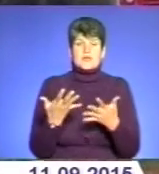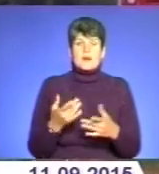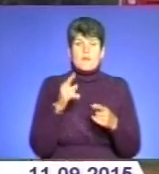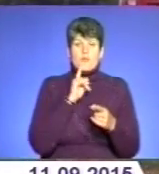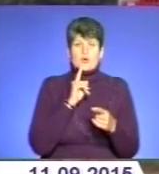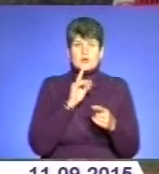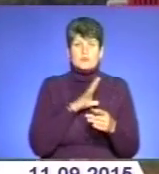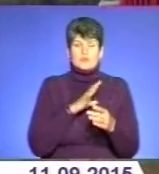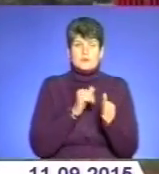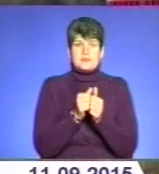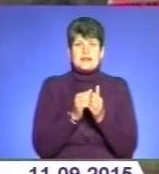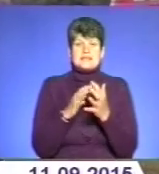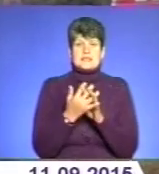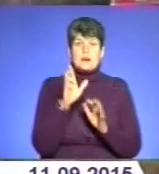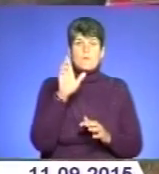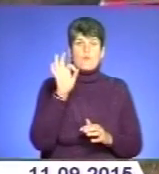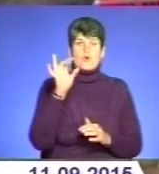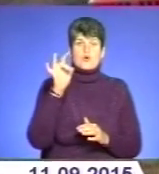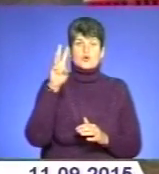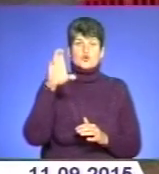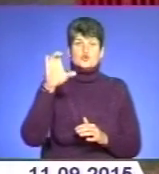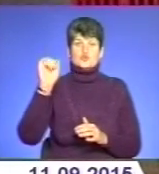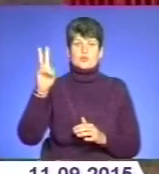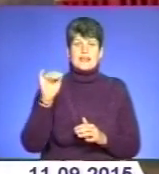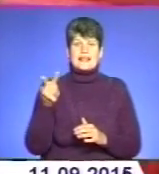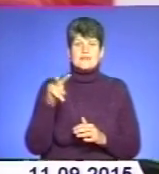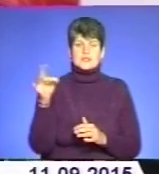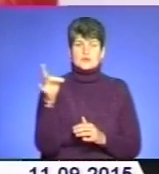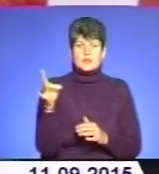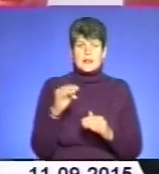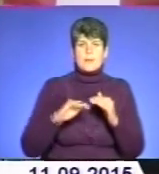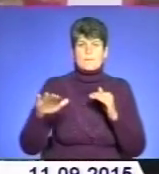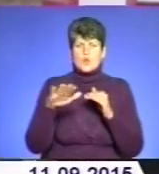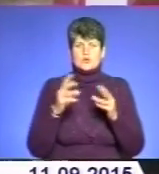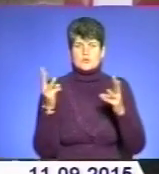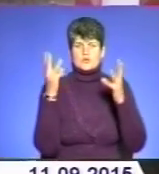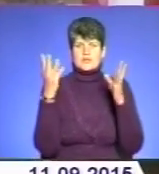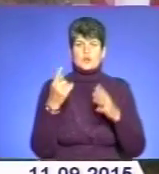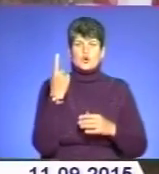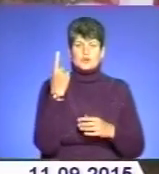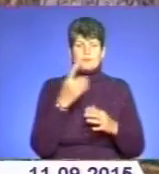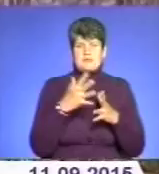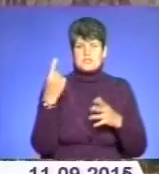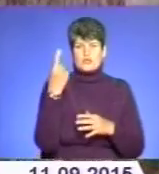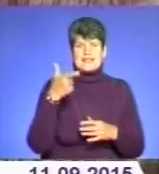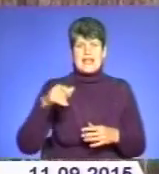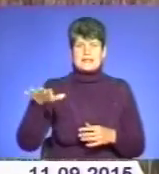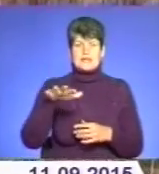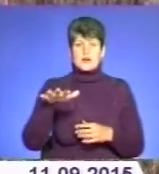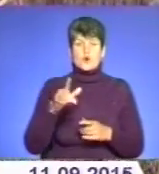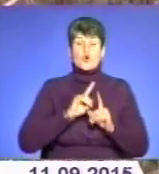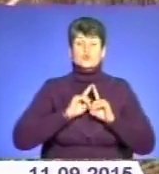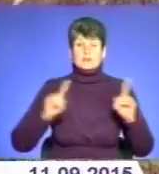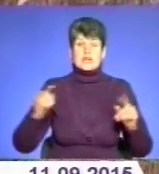покладів торфу поблизу села Бурсуки Лановецького району. Площа горіння становила понад один гектар. Особлива увага